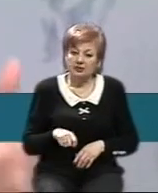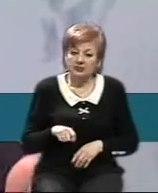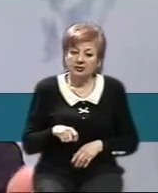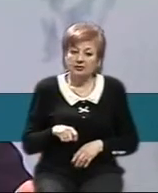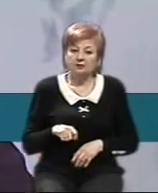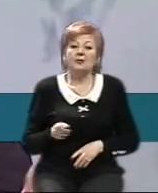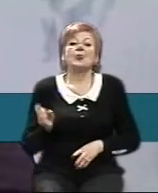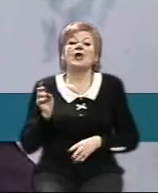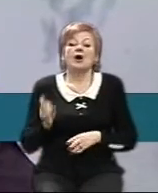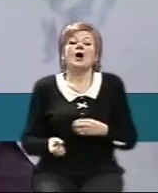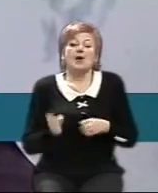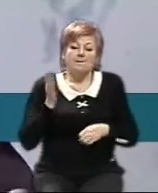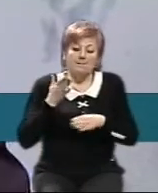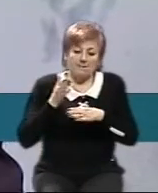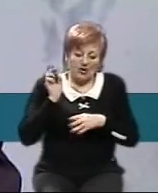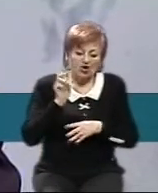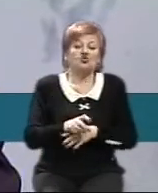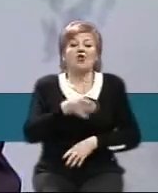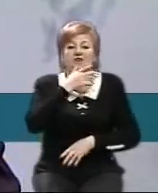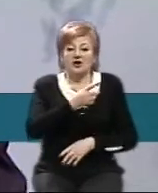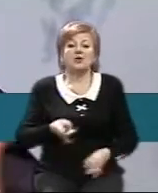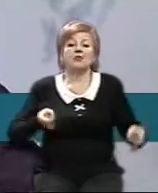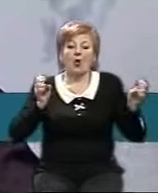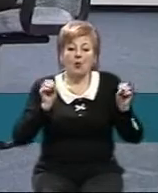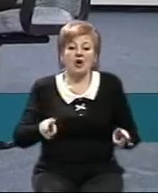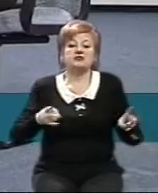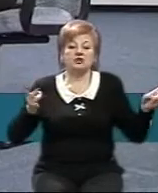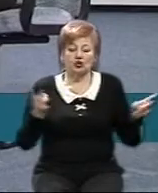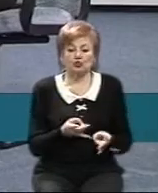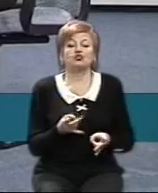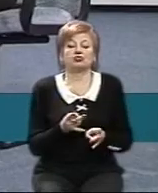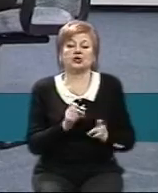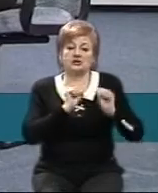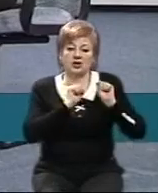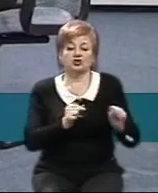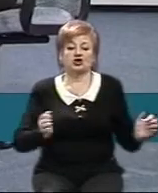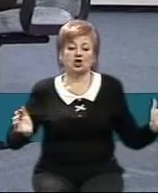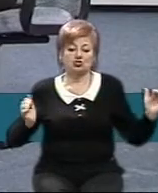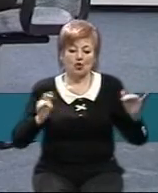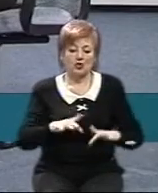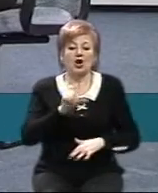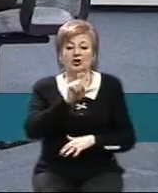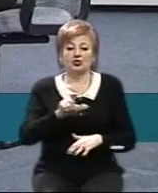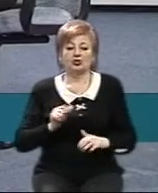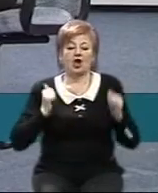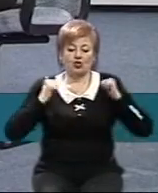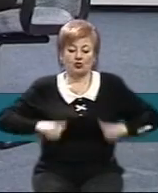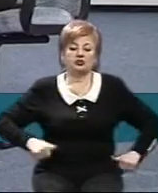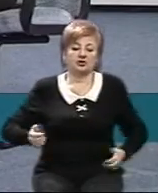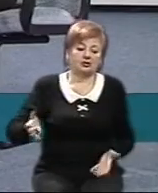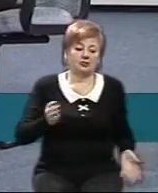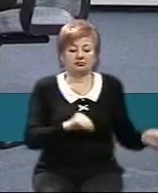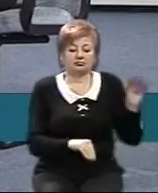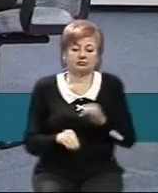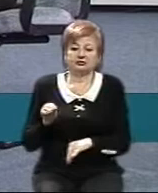прийшов час, є небезпека, треба захищати Україну, збираємось всі, збирайте рюкзаки, вони в нас особисто в ветеранів, у всіх